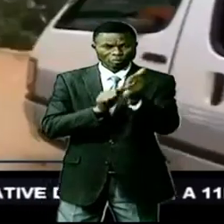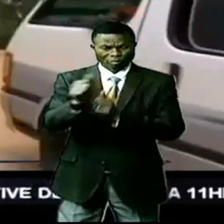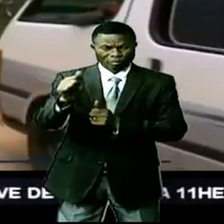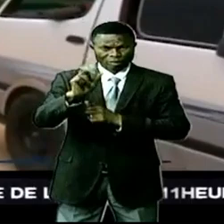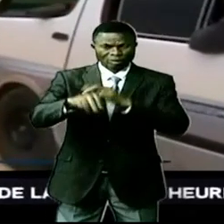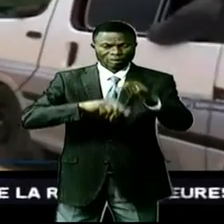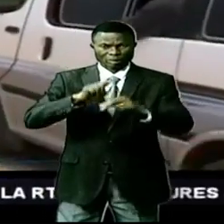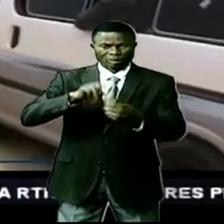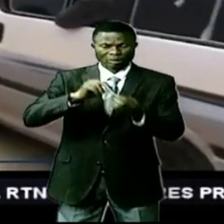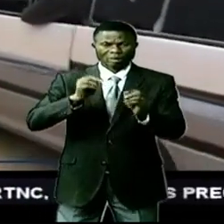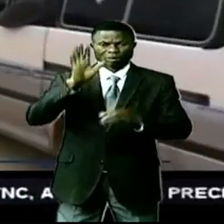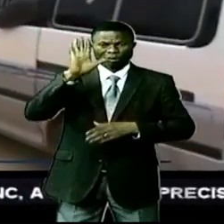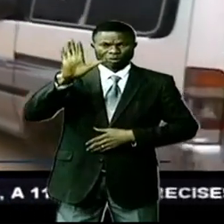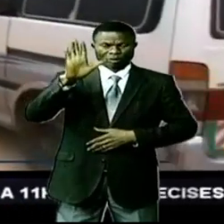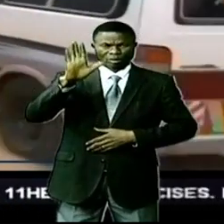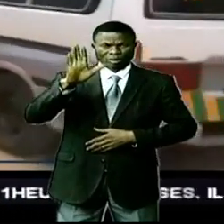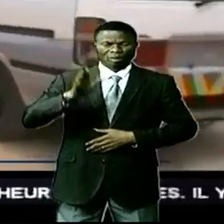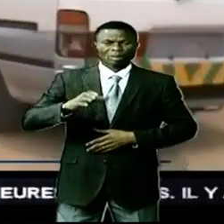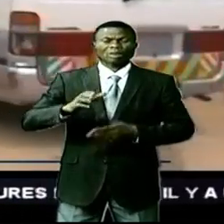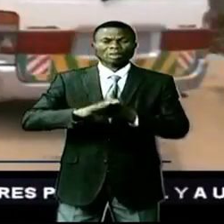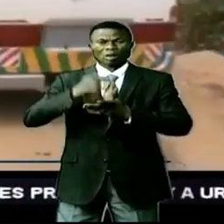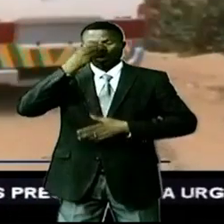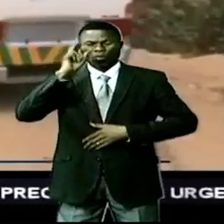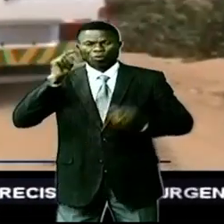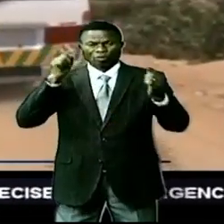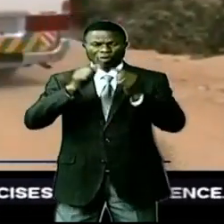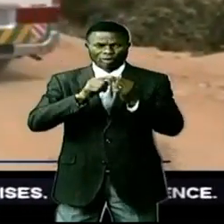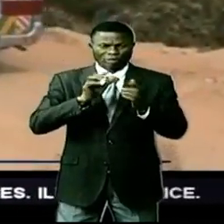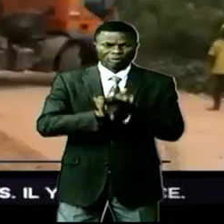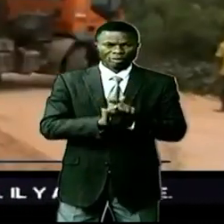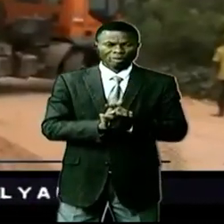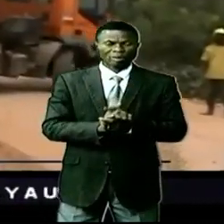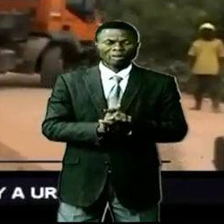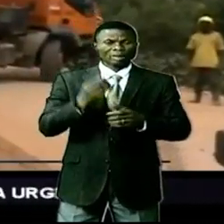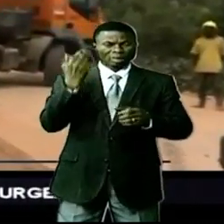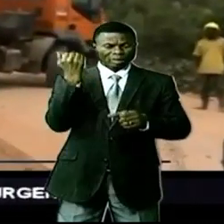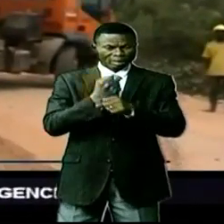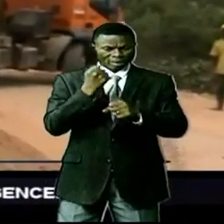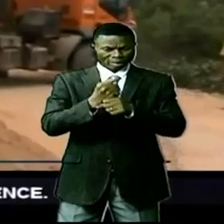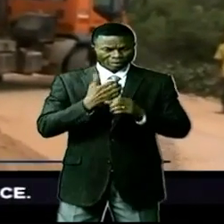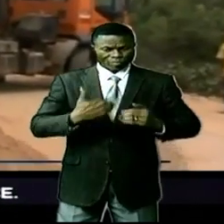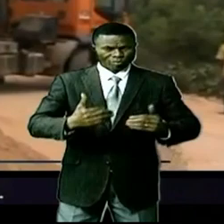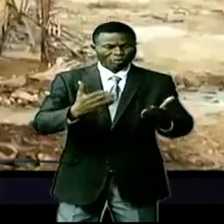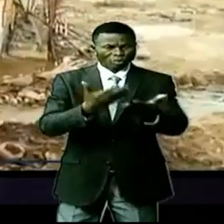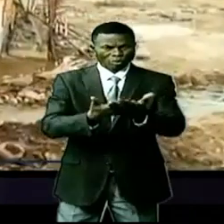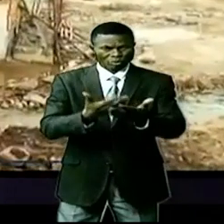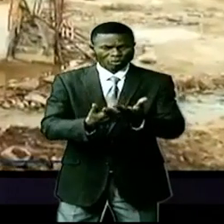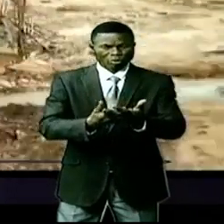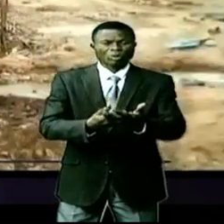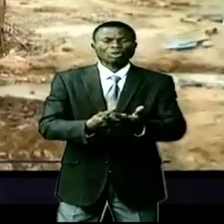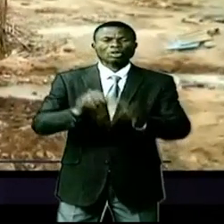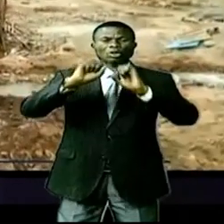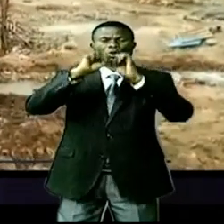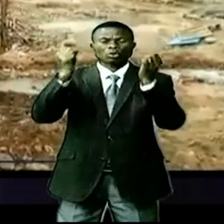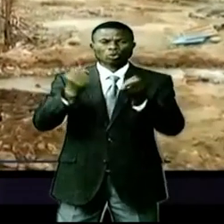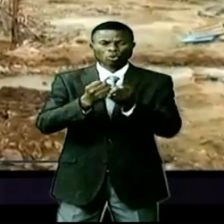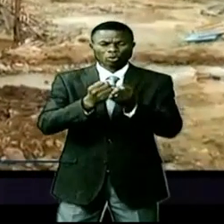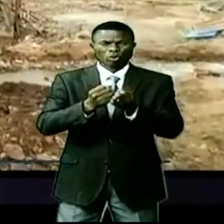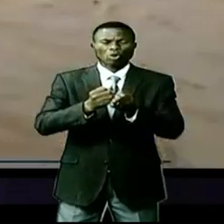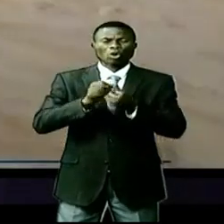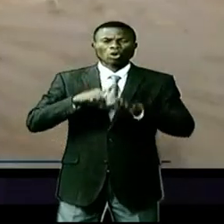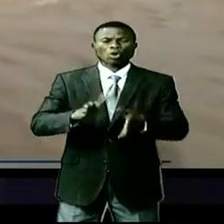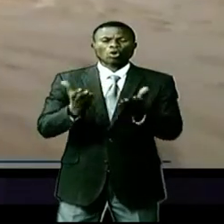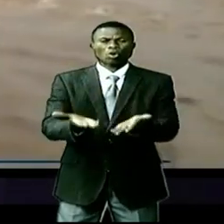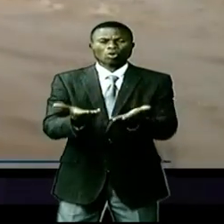nationale numéro 5, Axe Bukavu-Ouvira, observent les travaux en cours d'exécution par l'Office des routes sur trois ponts.